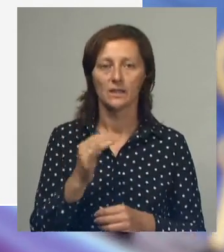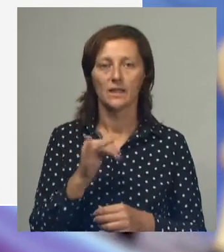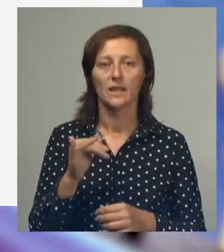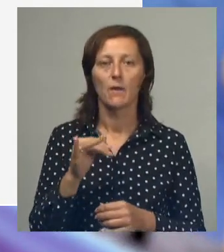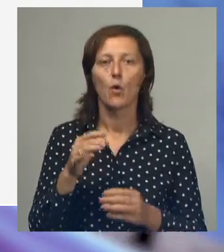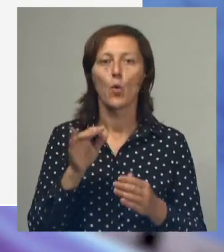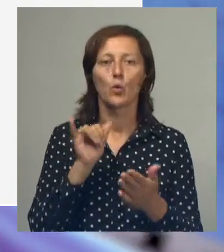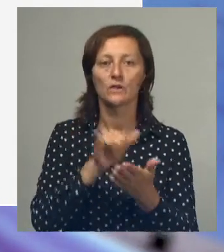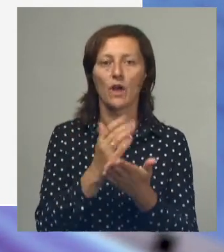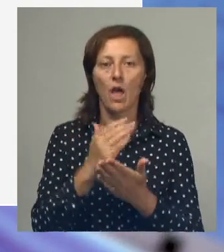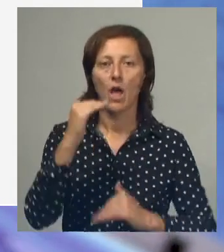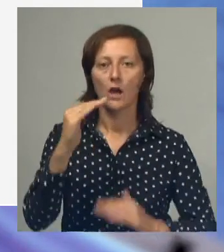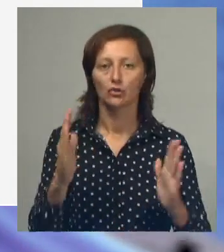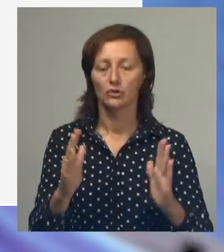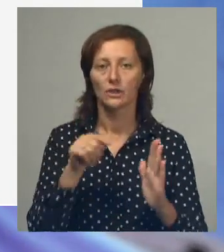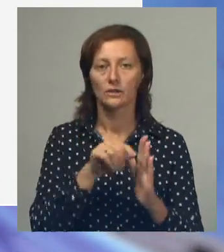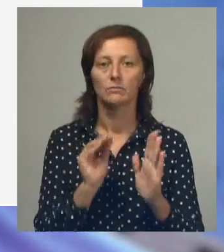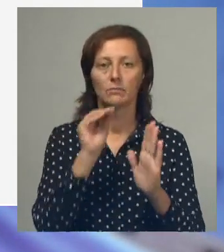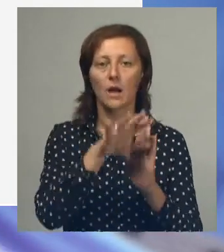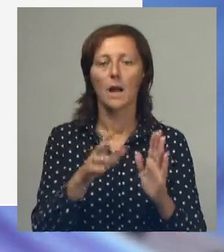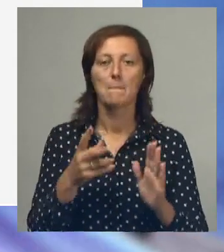установлены ящики для предложений и рекомендаций белгородцев.